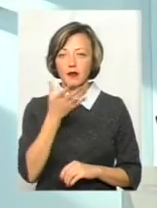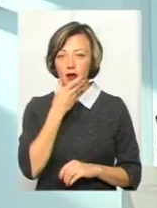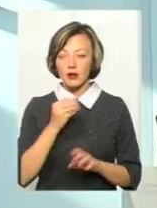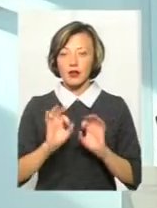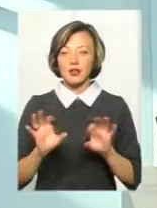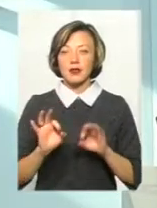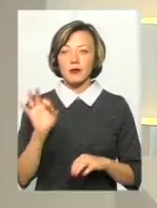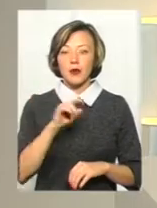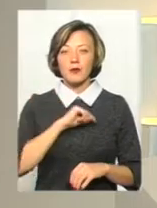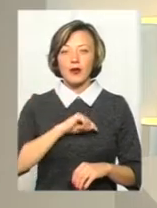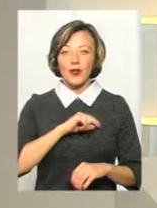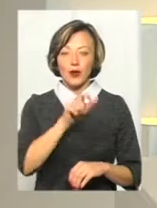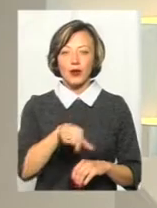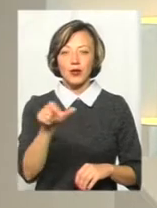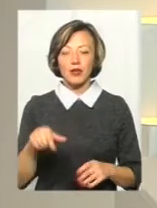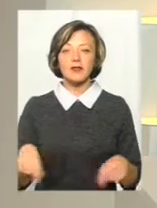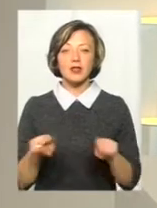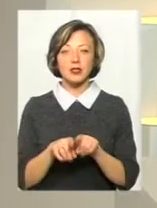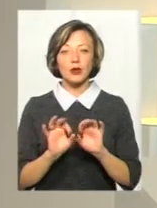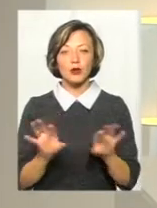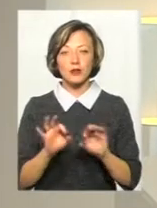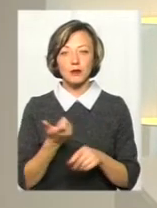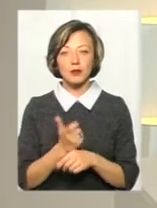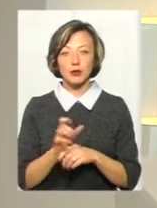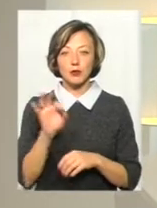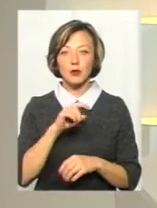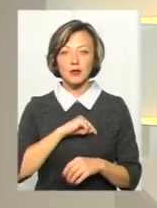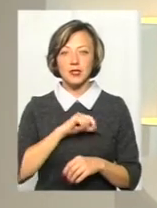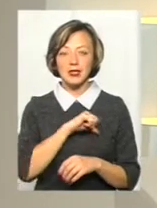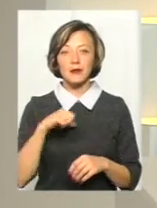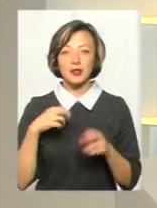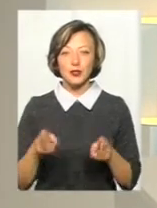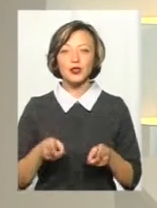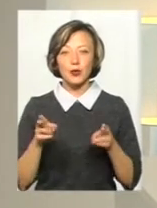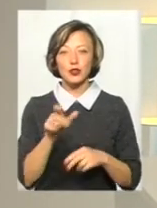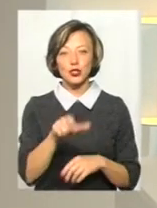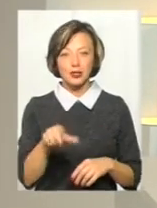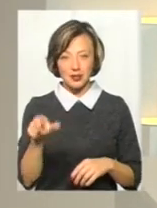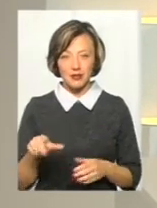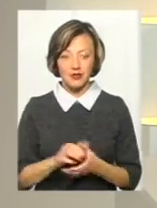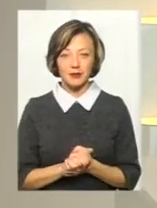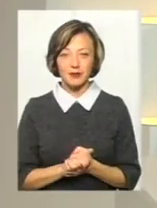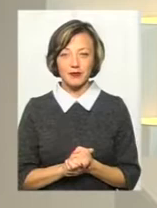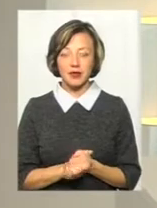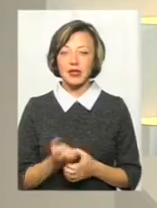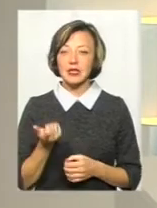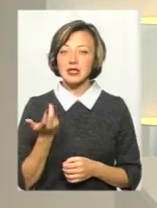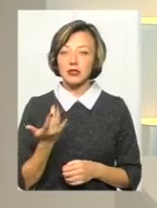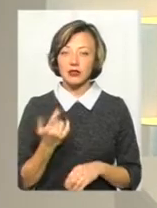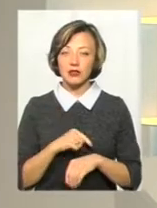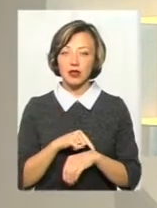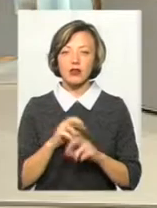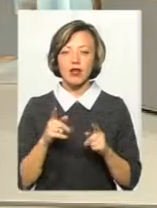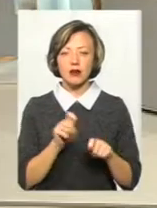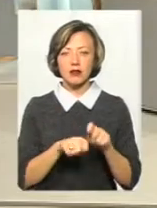психологію людей, так? Все ж таки, розкажіть ще більше про психологію самих злочинців. Скільки часу, як